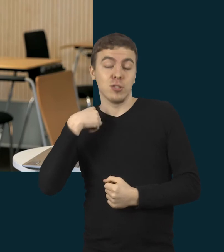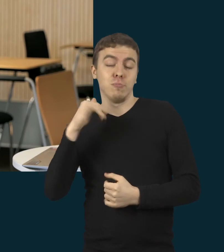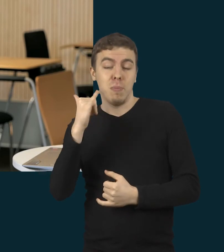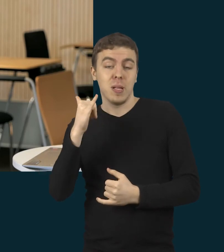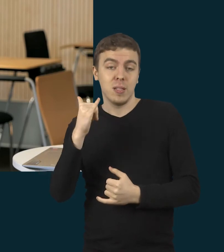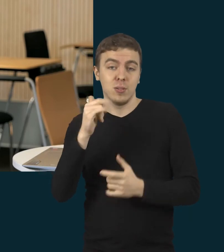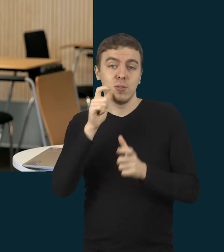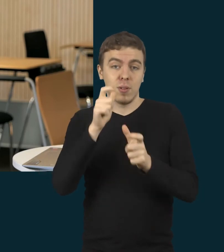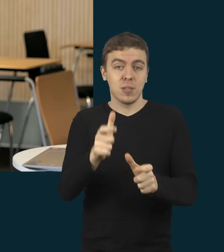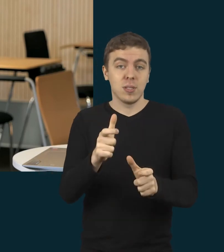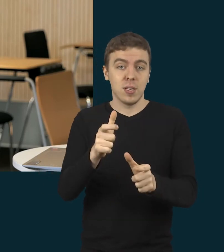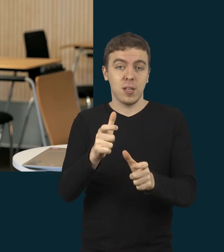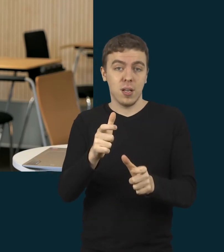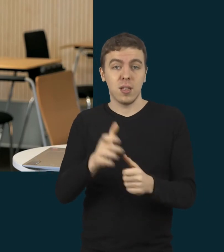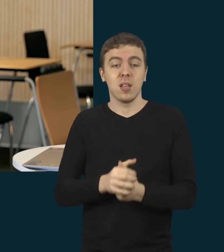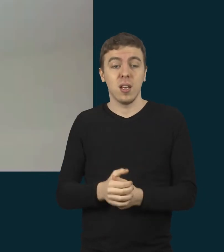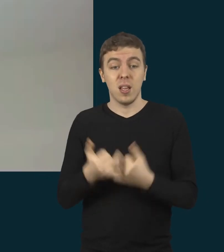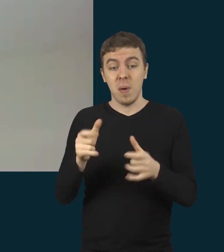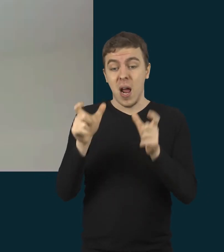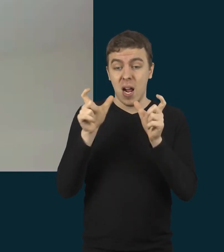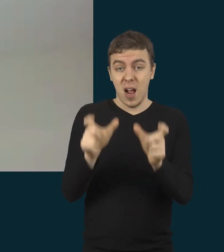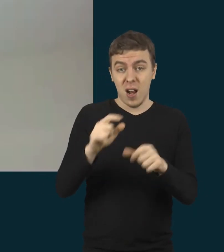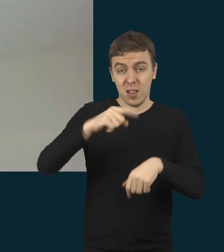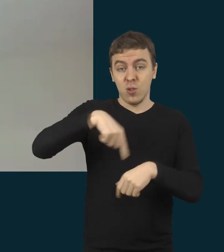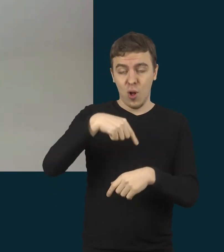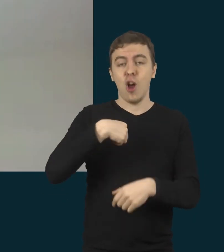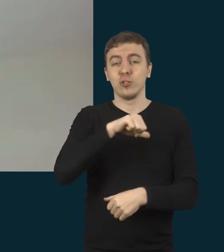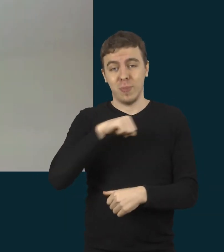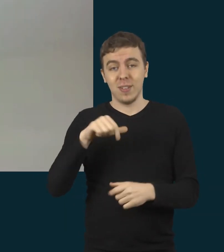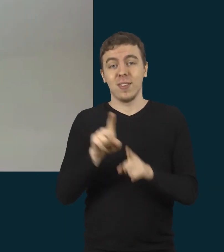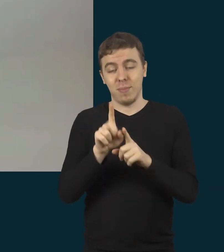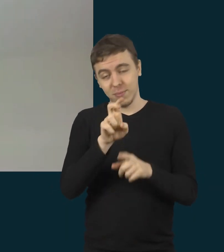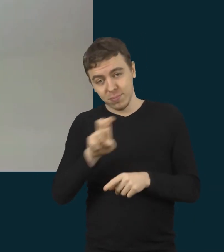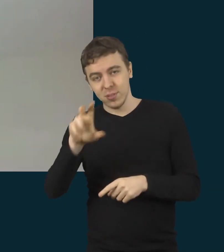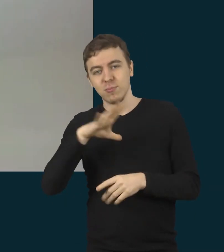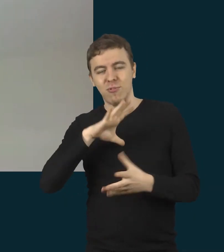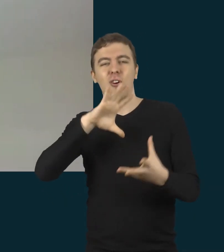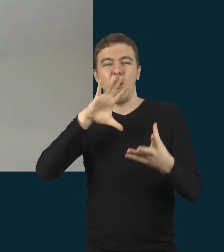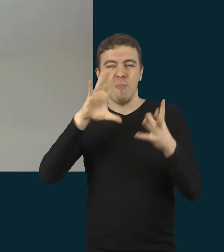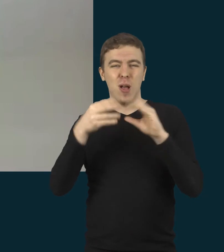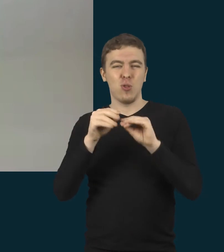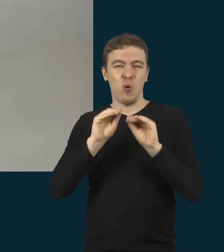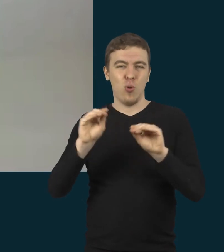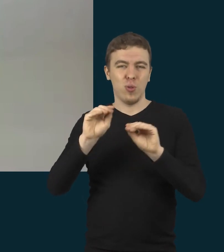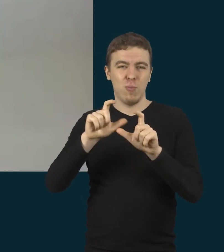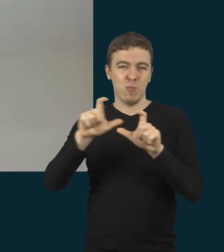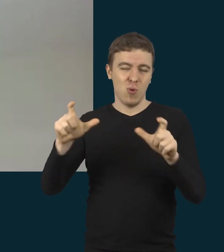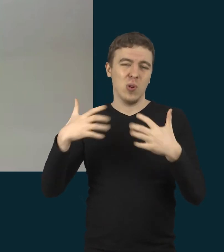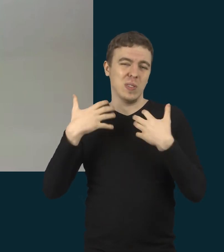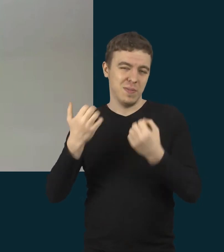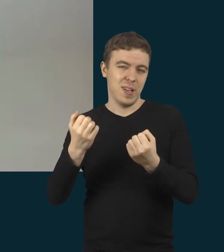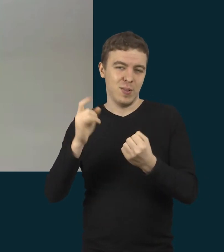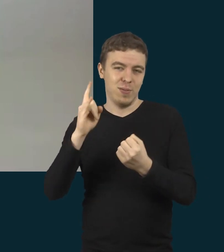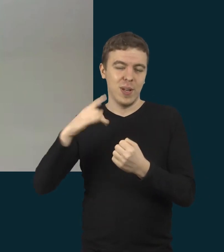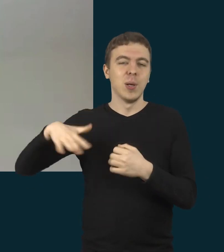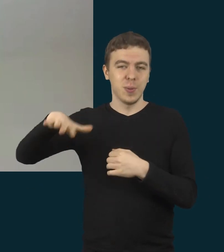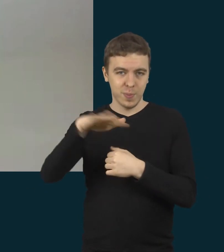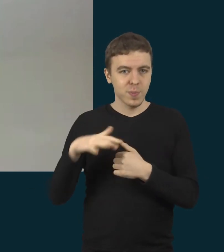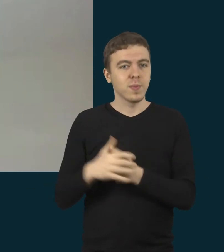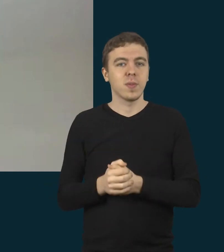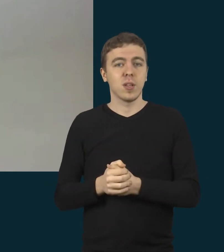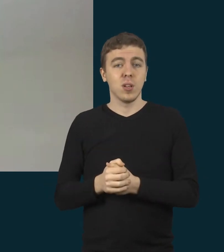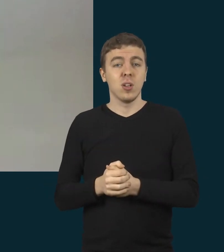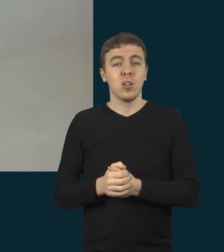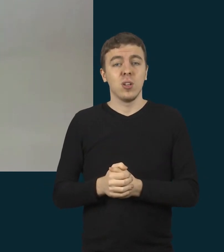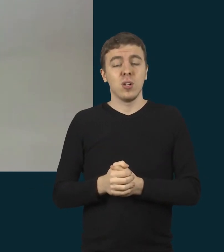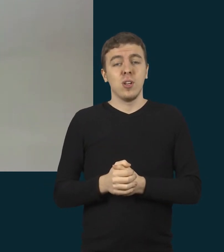nes irgi turėjau progos karantino metu dirbti ir bendrojo ūgdymų mokykloje. Tai iš tikrųjų